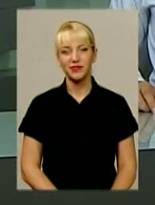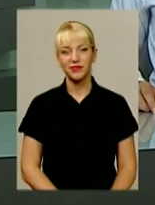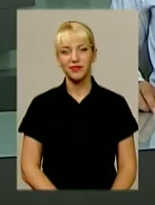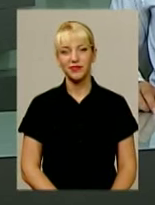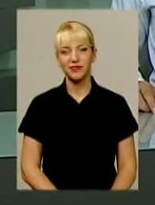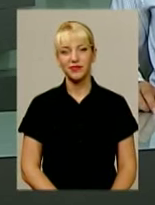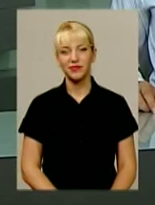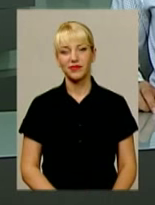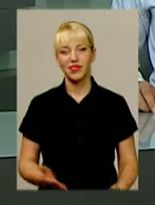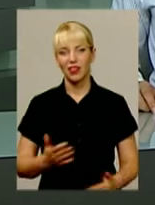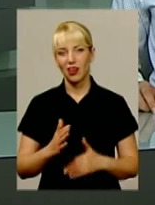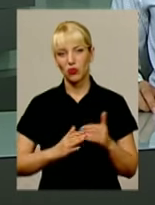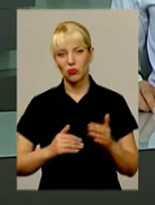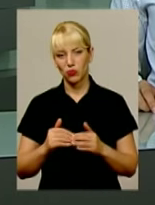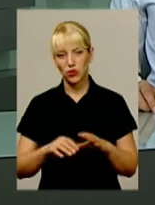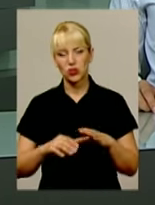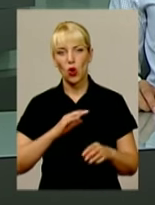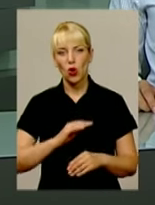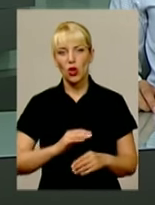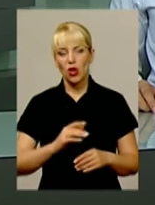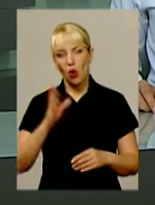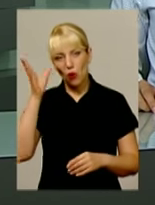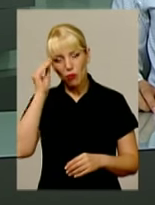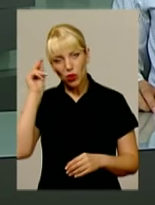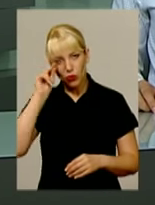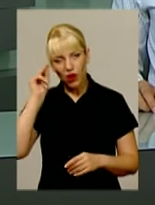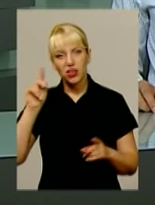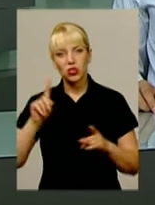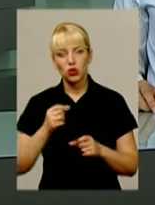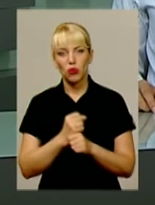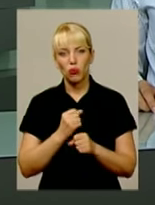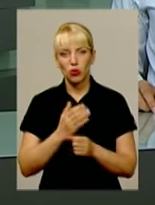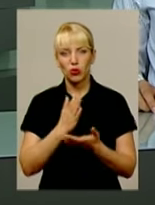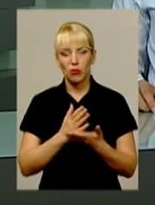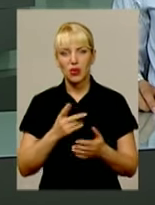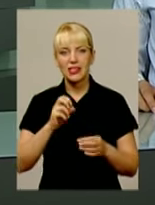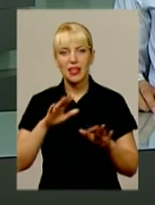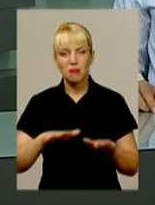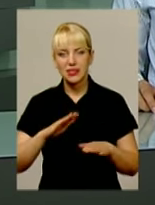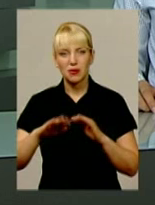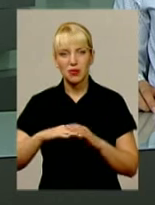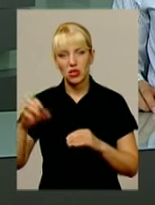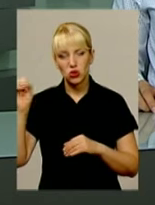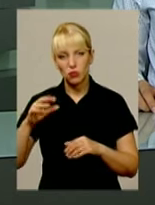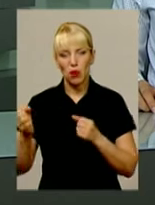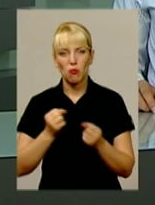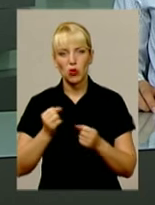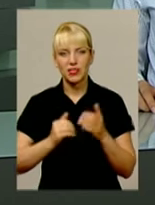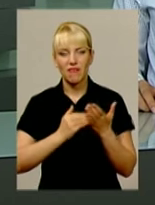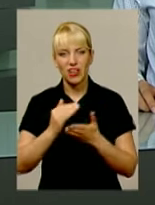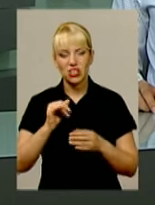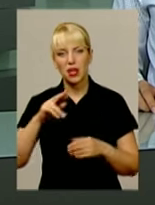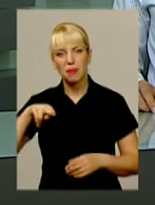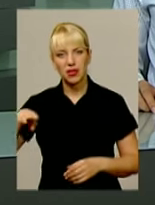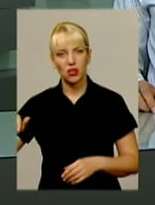Яку професію опанувати, щоб роботу потім мати? За місце під сонцем вже який рік борються вища та професійно-технічна